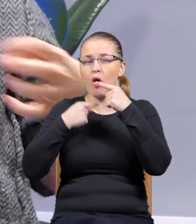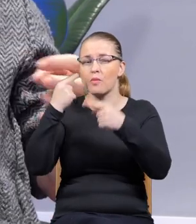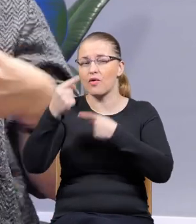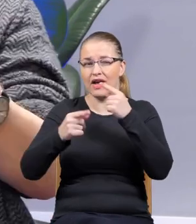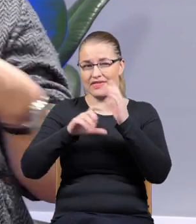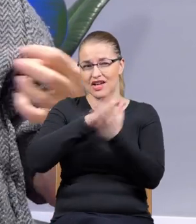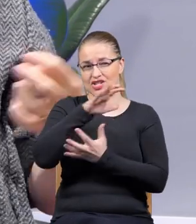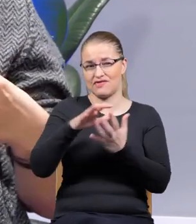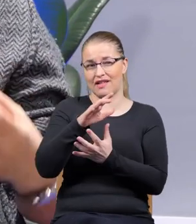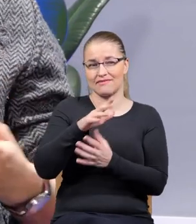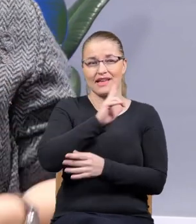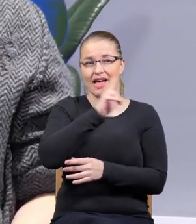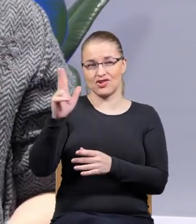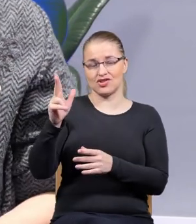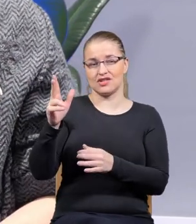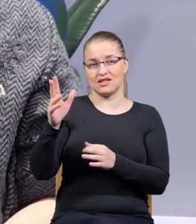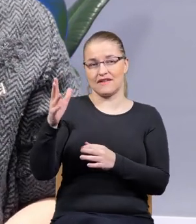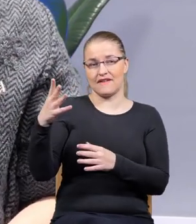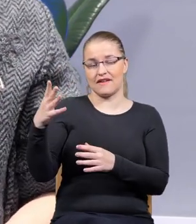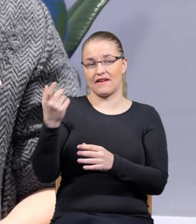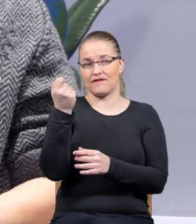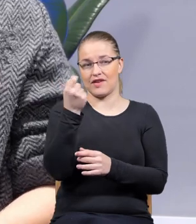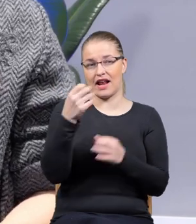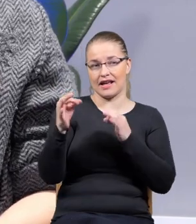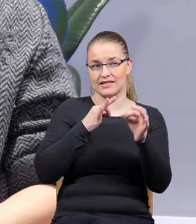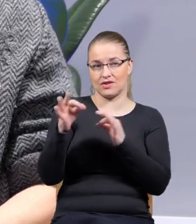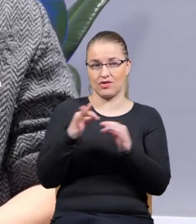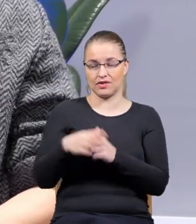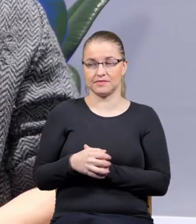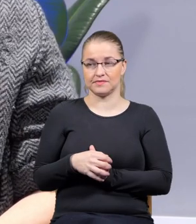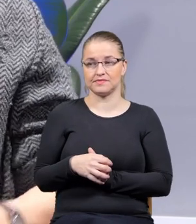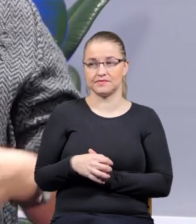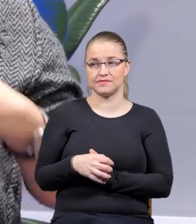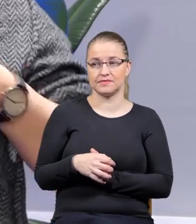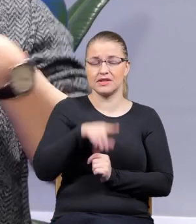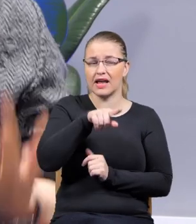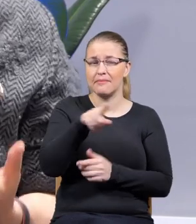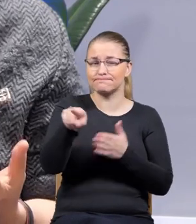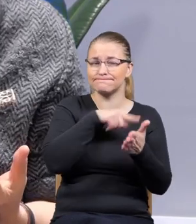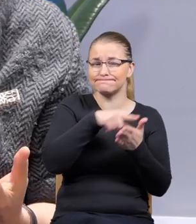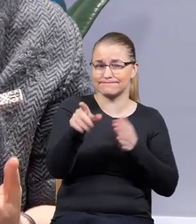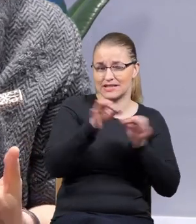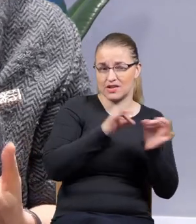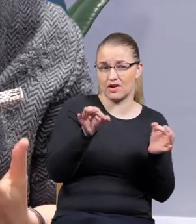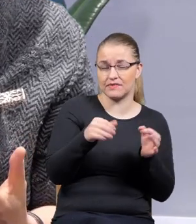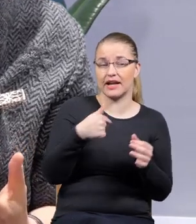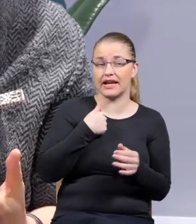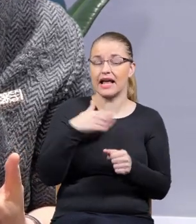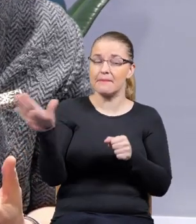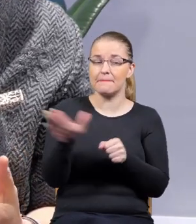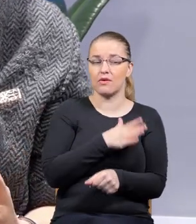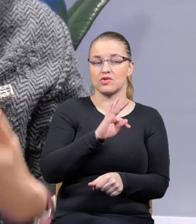jakoś unieważnia trochę tę historyczność nawet, ale za każdym razem, kiedy wypełniam swój obowiązek